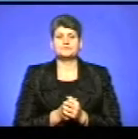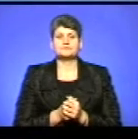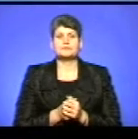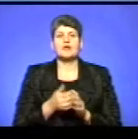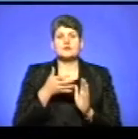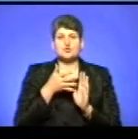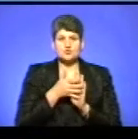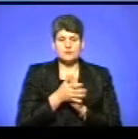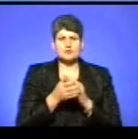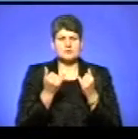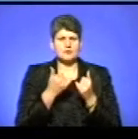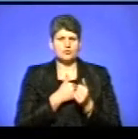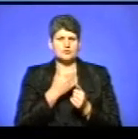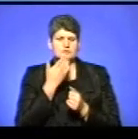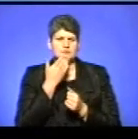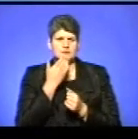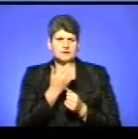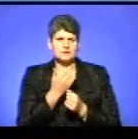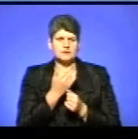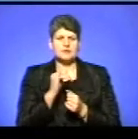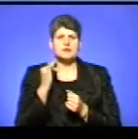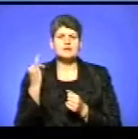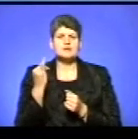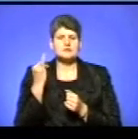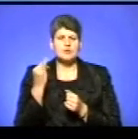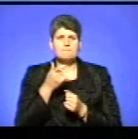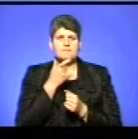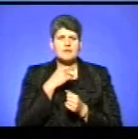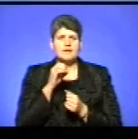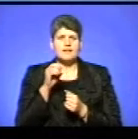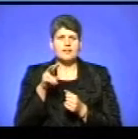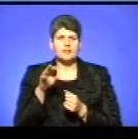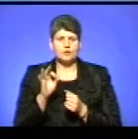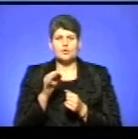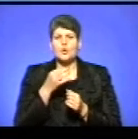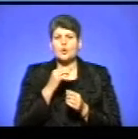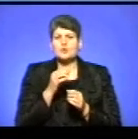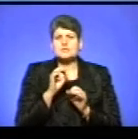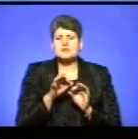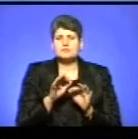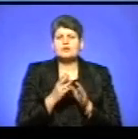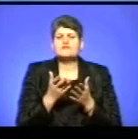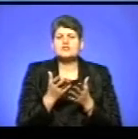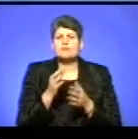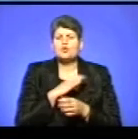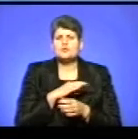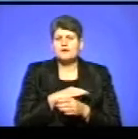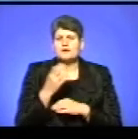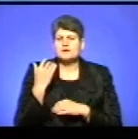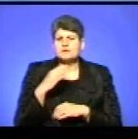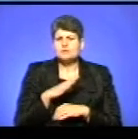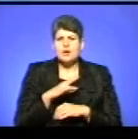Зрозуміло. А наразі я хочу звернутися до історії. Пані Ело, розкажіть, будь ласка, у чиєму користуванні була